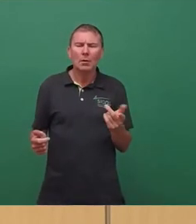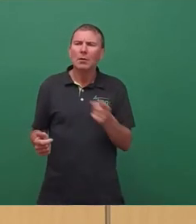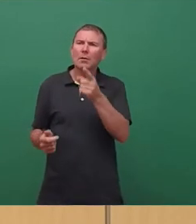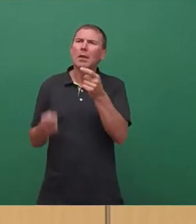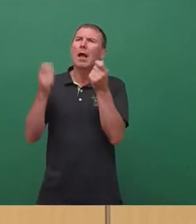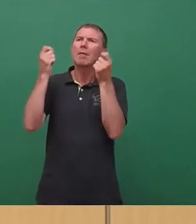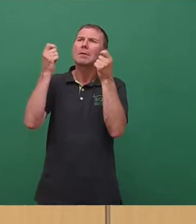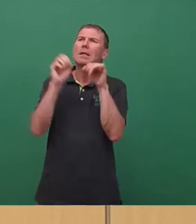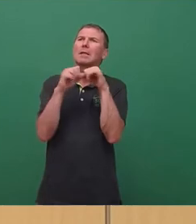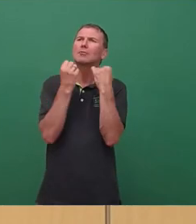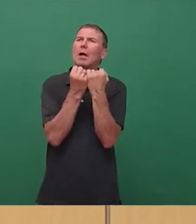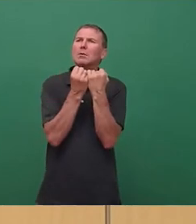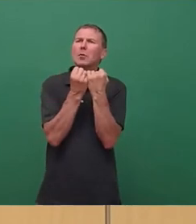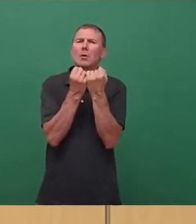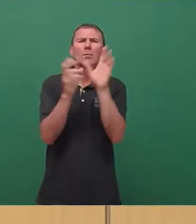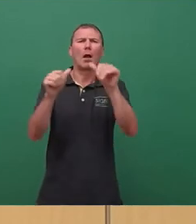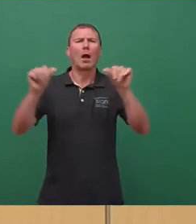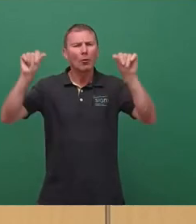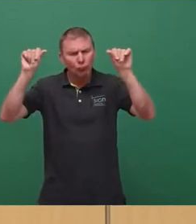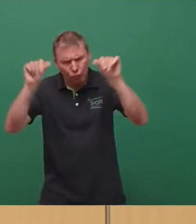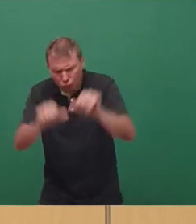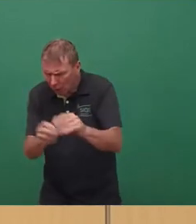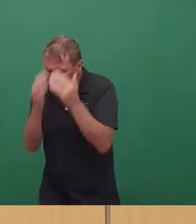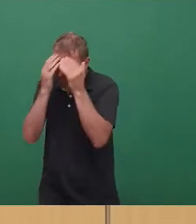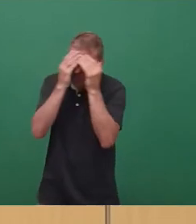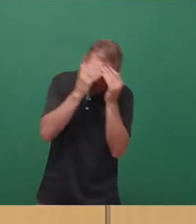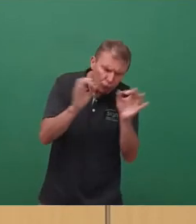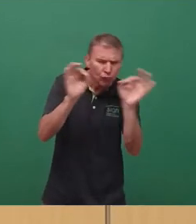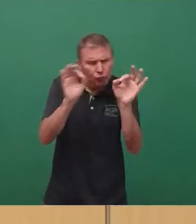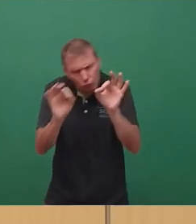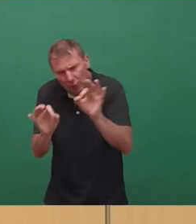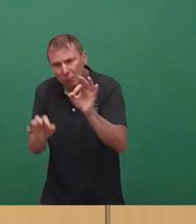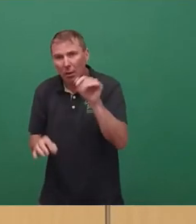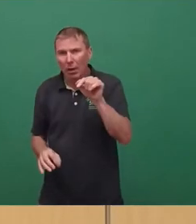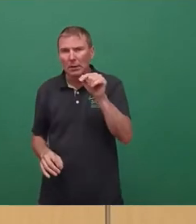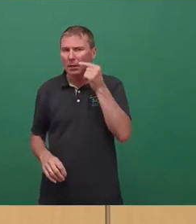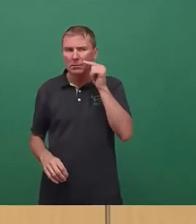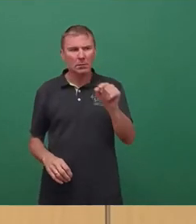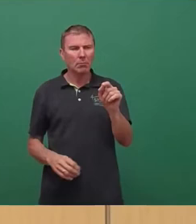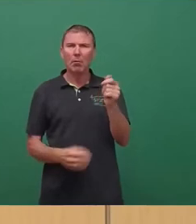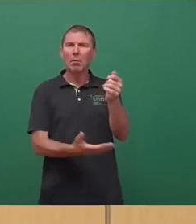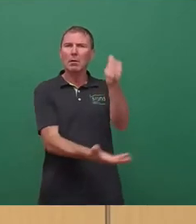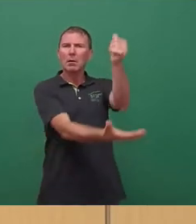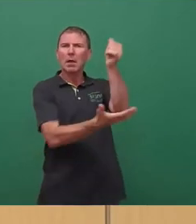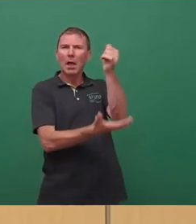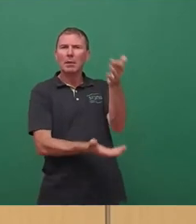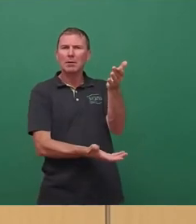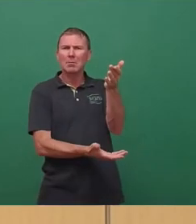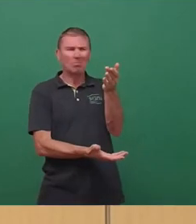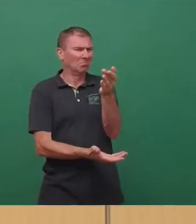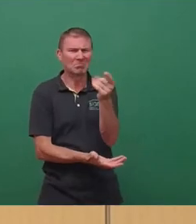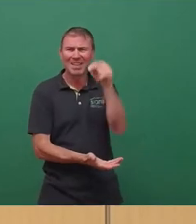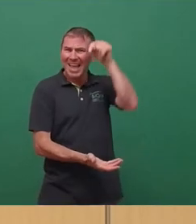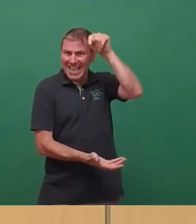Lage in düstersten Farben gemalt. Und jetzt das. Ausgerechnet jetzt,